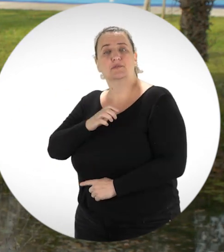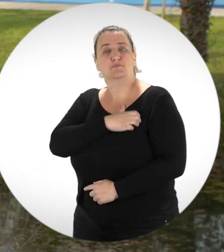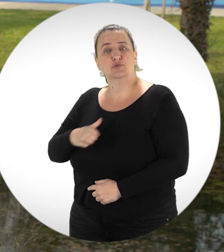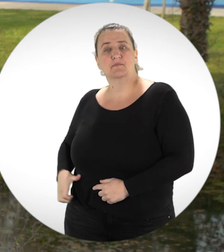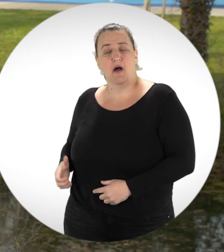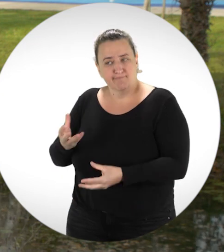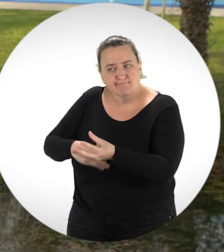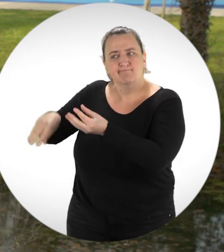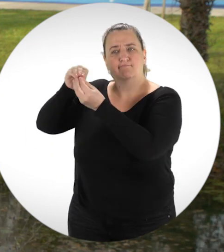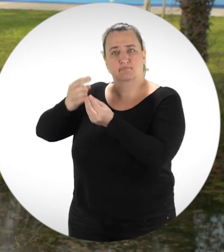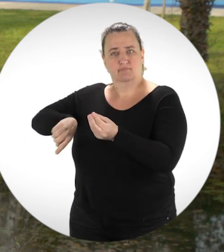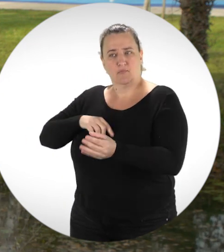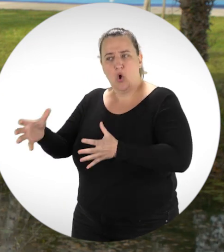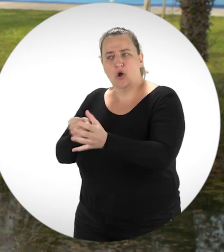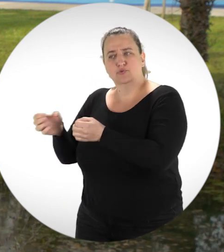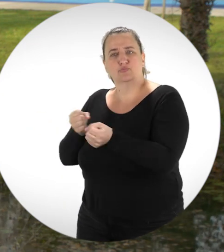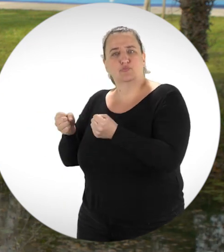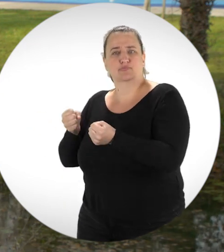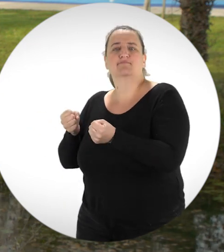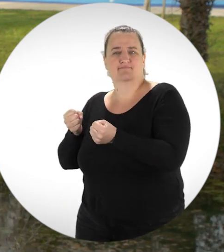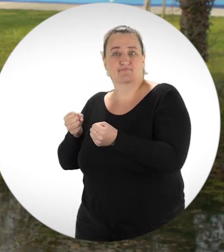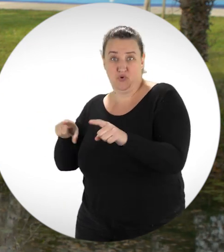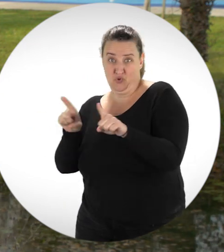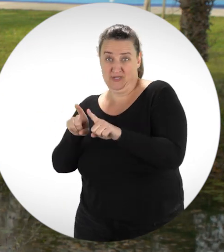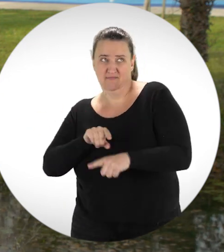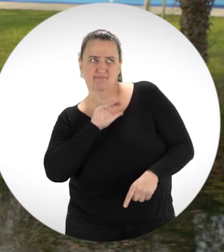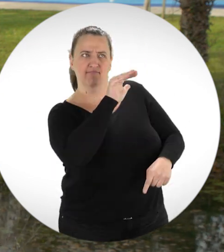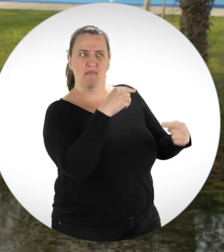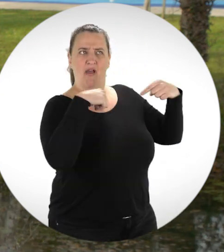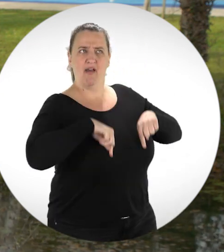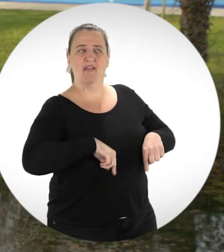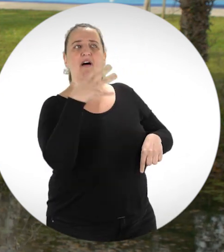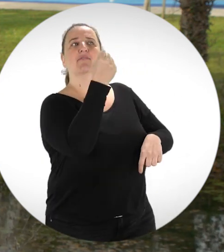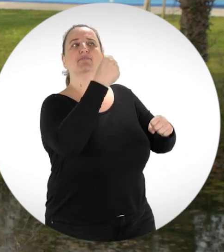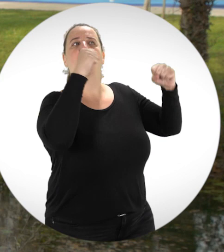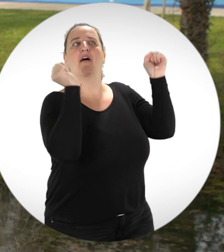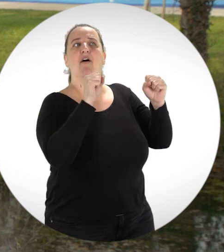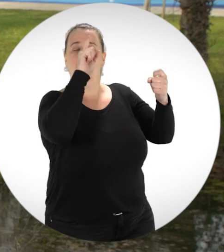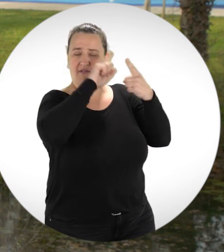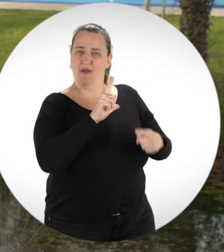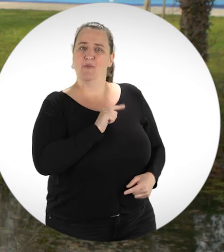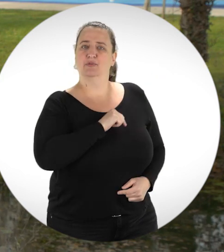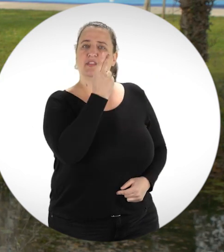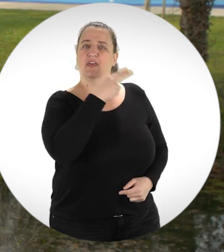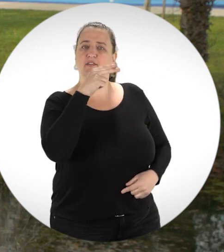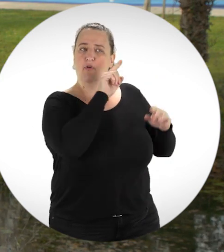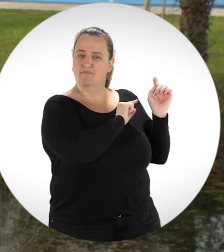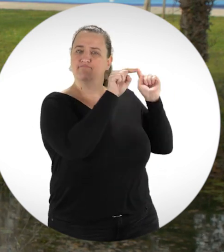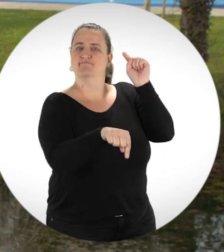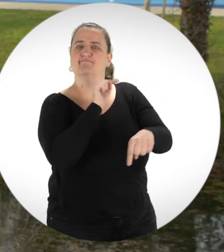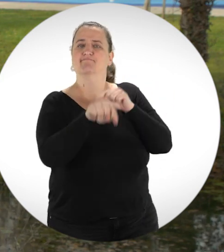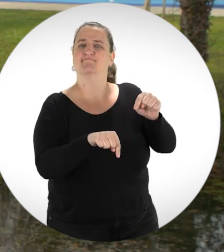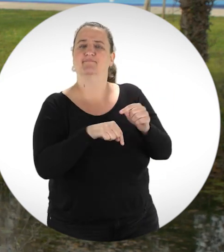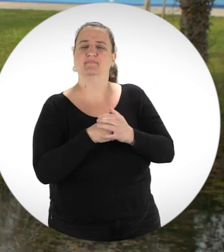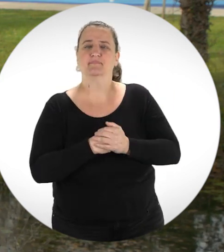municipaux supplémentaires que nous recrutons. Et l'arrivée aussi de renforts de police nationale que nous avons demandé et que nous